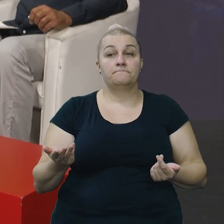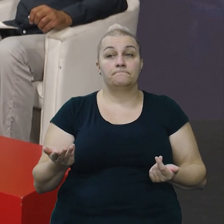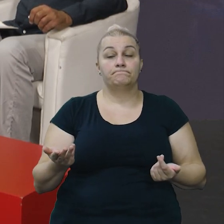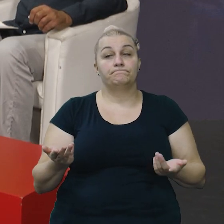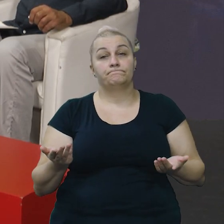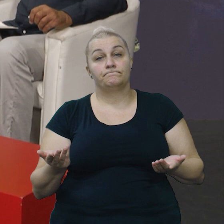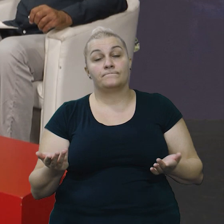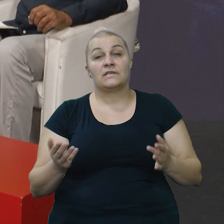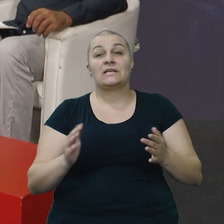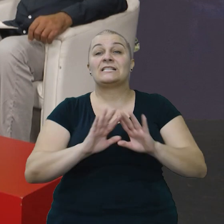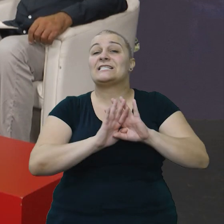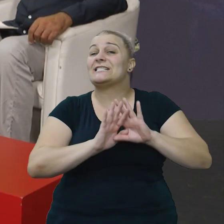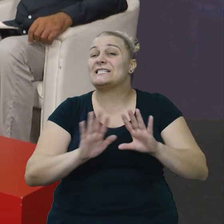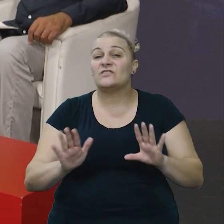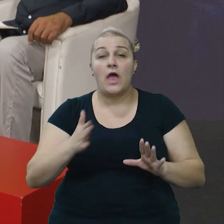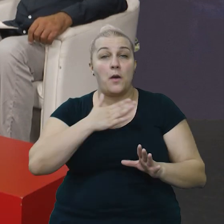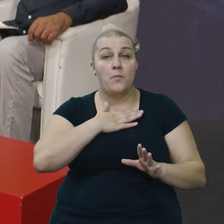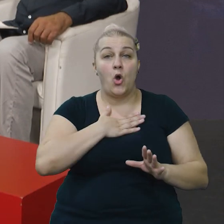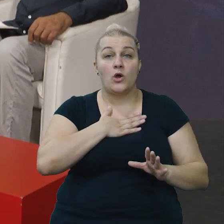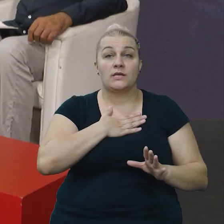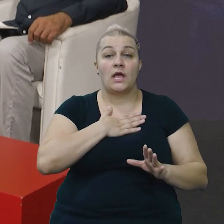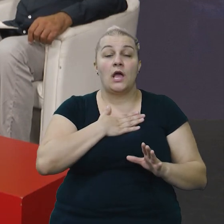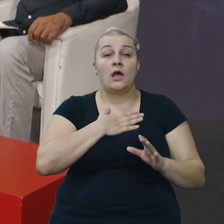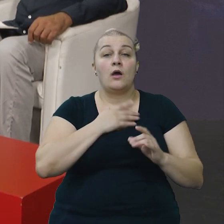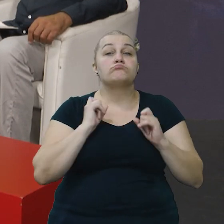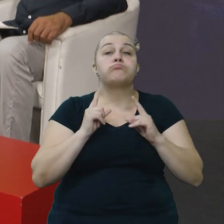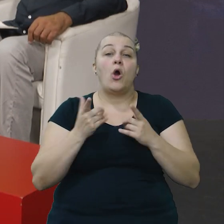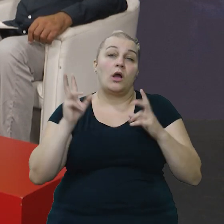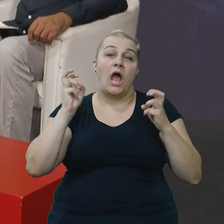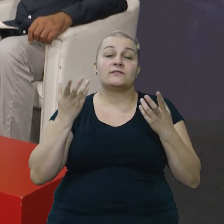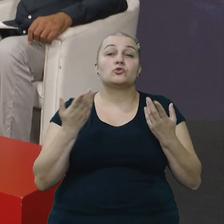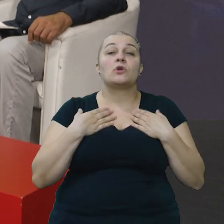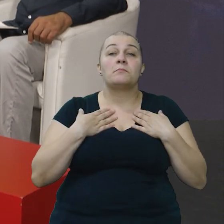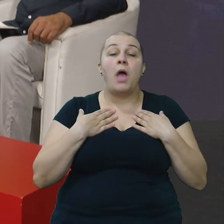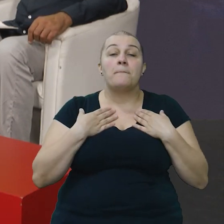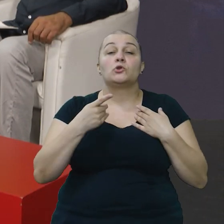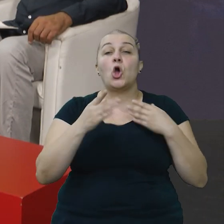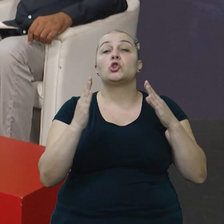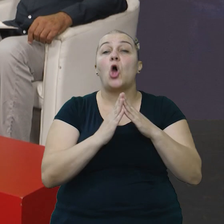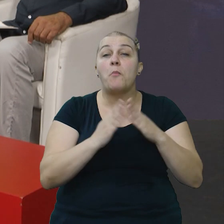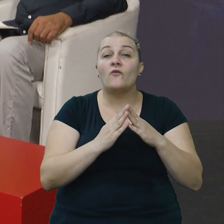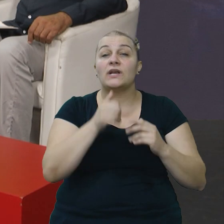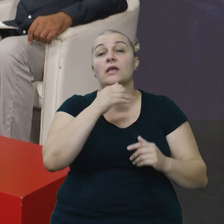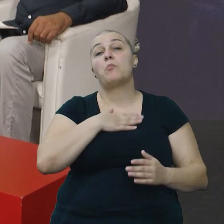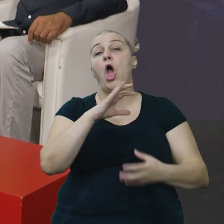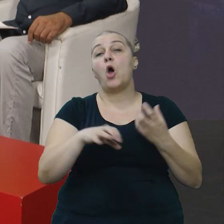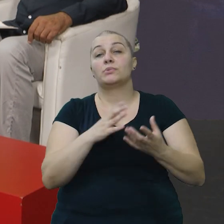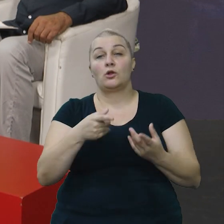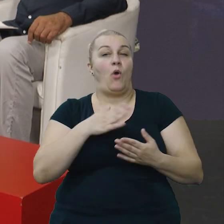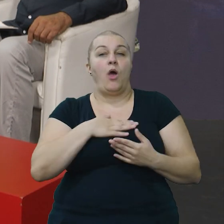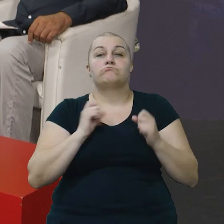Znači, sve svoje bogatstvo koje imam je domovina i moja obitelj.